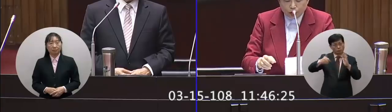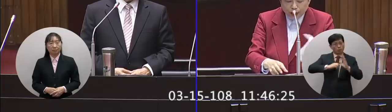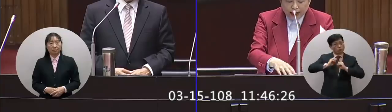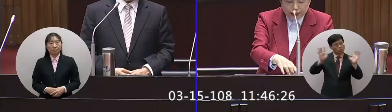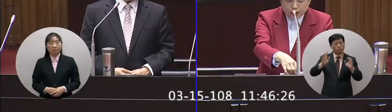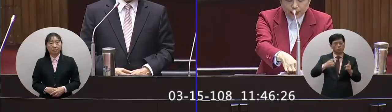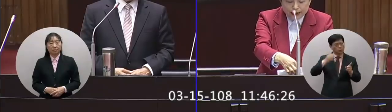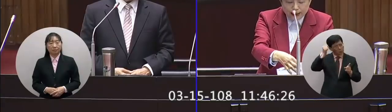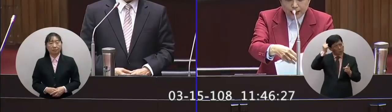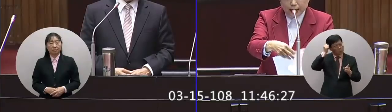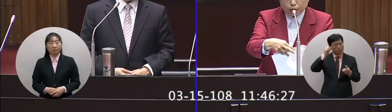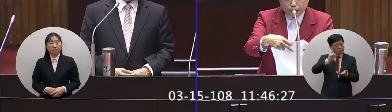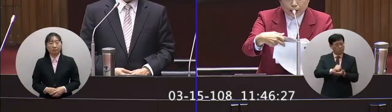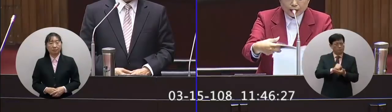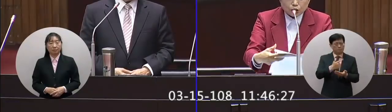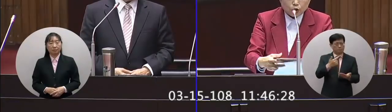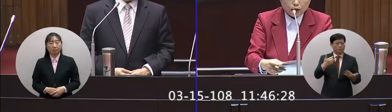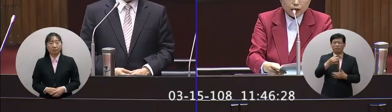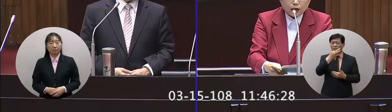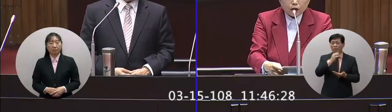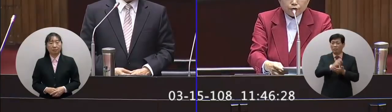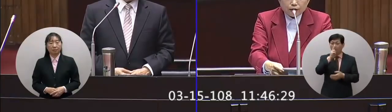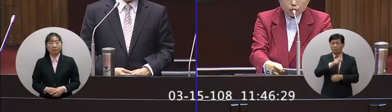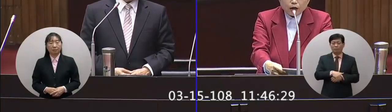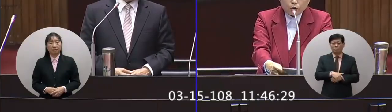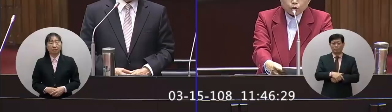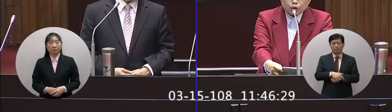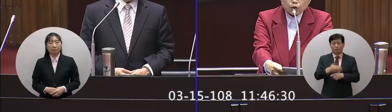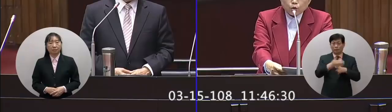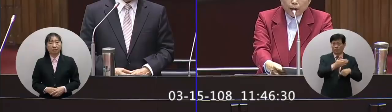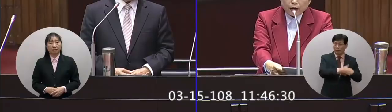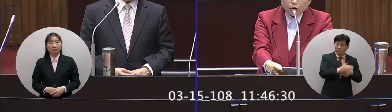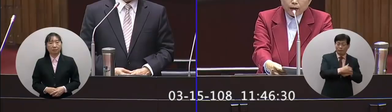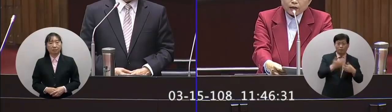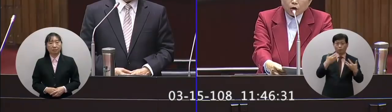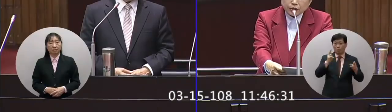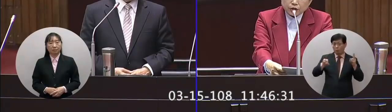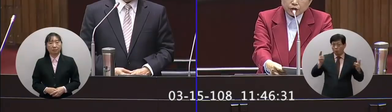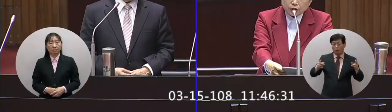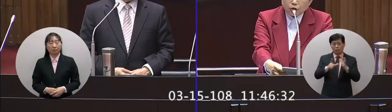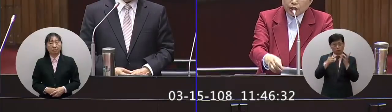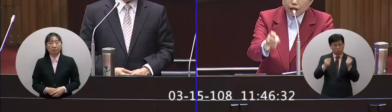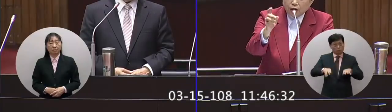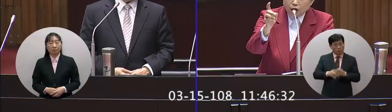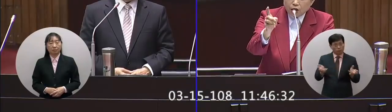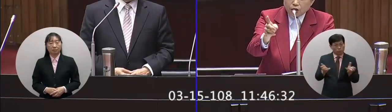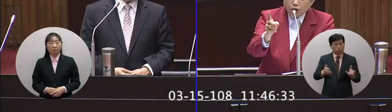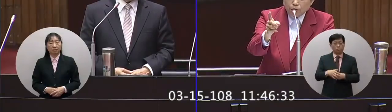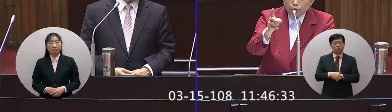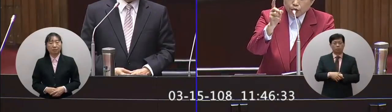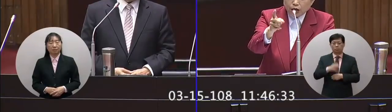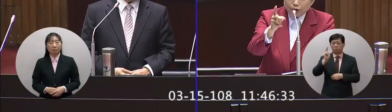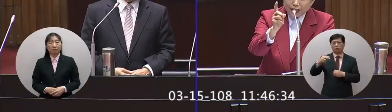你說了一句話我都還記得我把你記起來我真怕記錯了分段工區多派工班同時施工你要